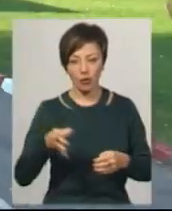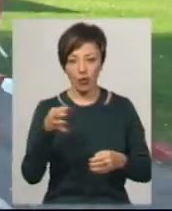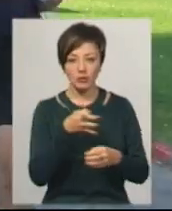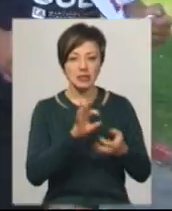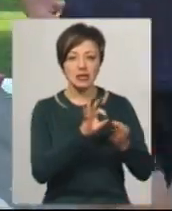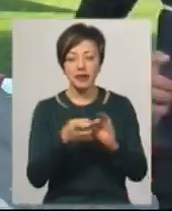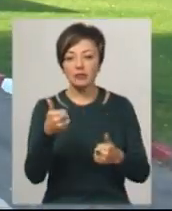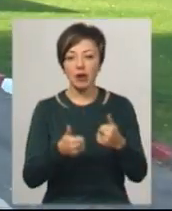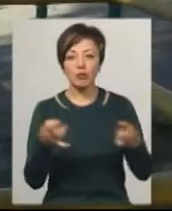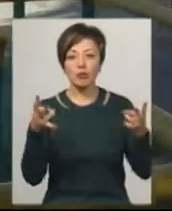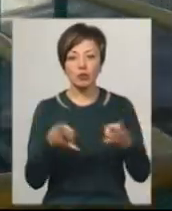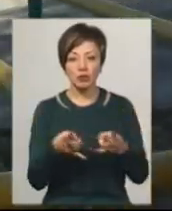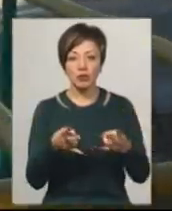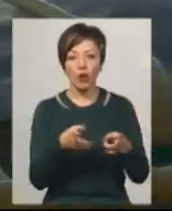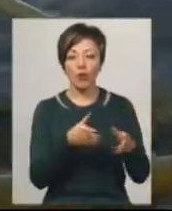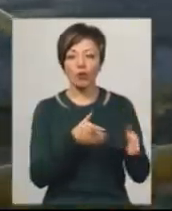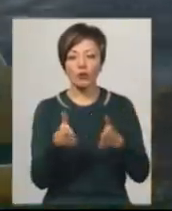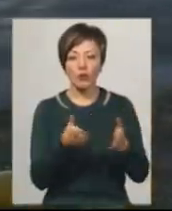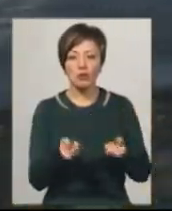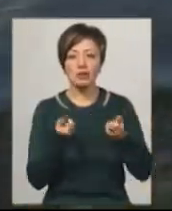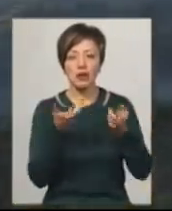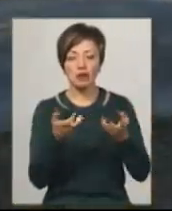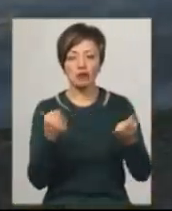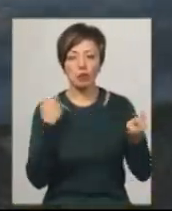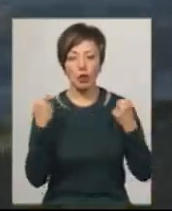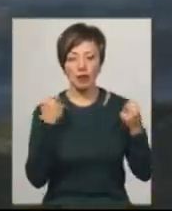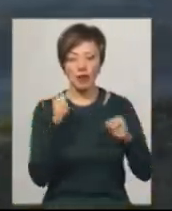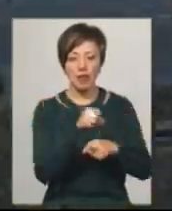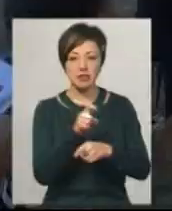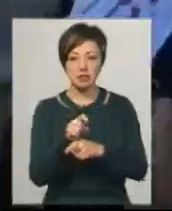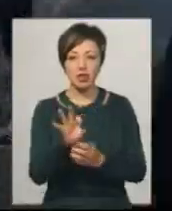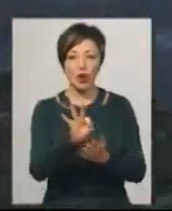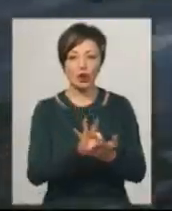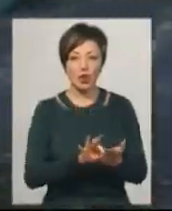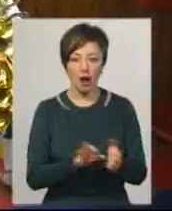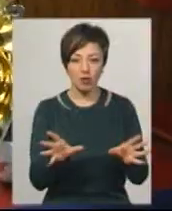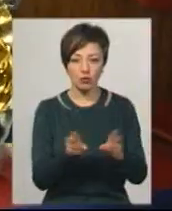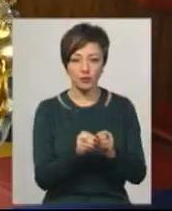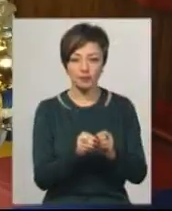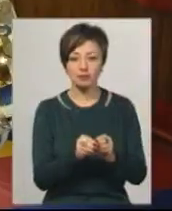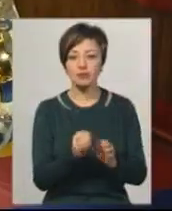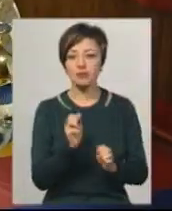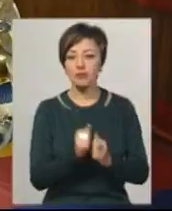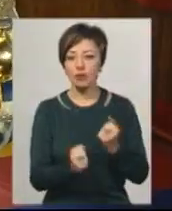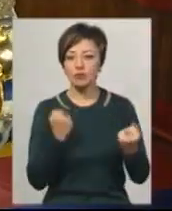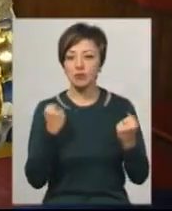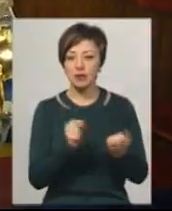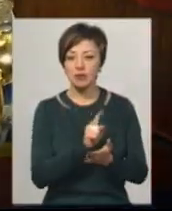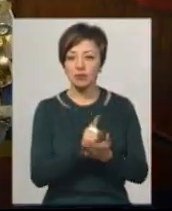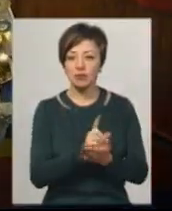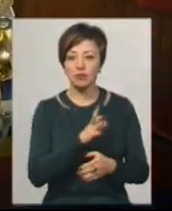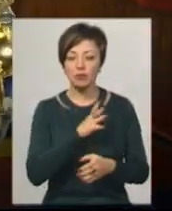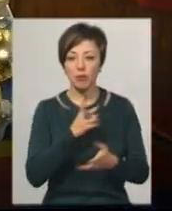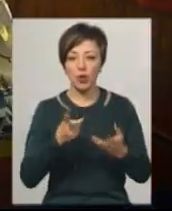полягає в тому, що потрібно готуватися до декількох спортивних дисциплін одразу, розповідає Гарій Осиддевич. Кожен спортсмен повинен бути